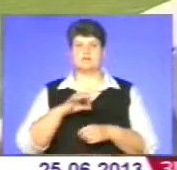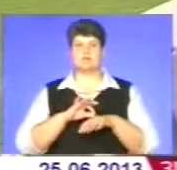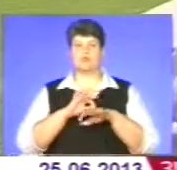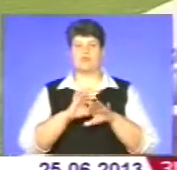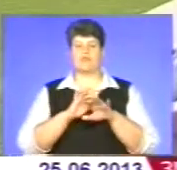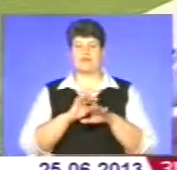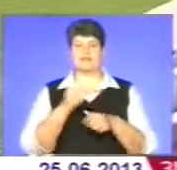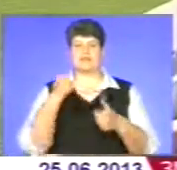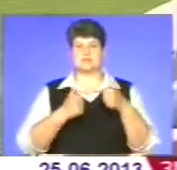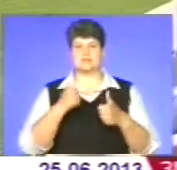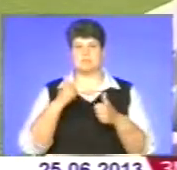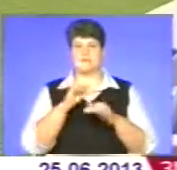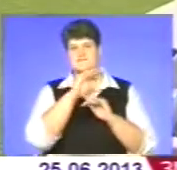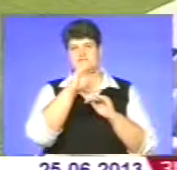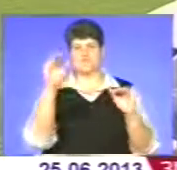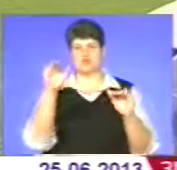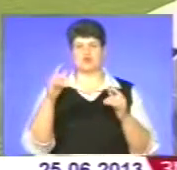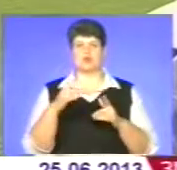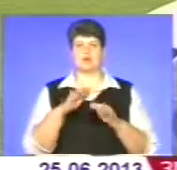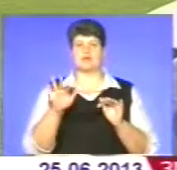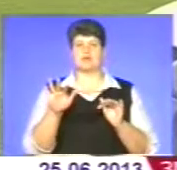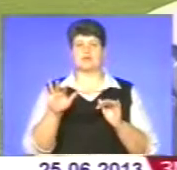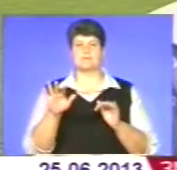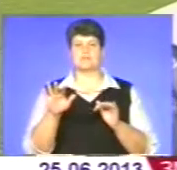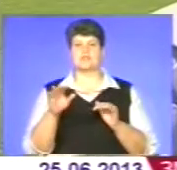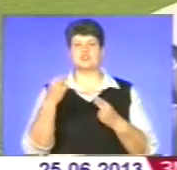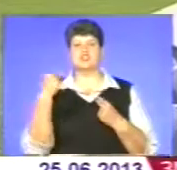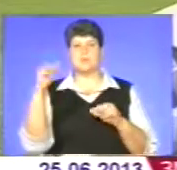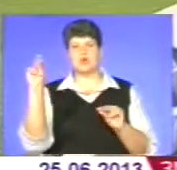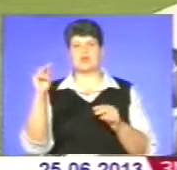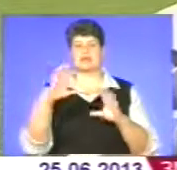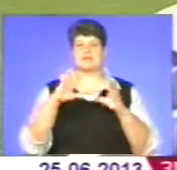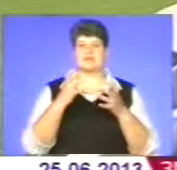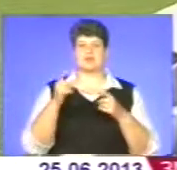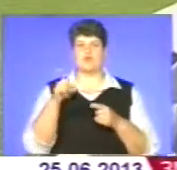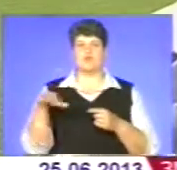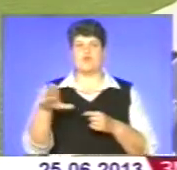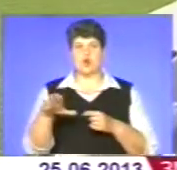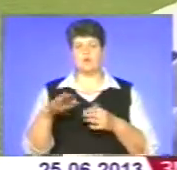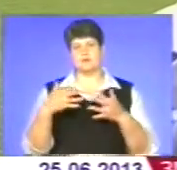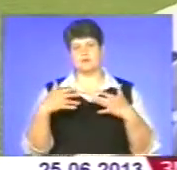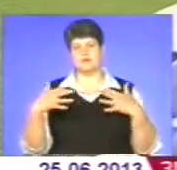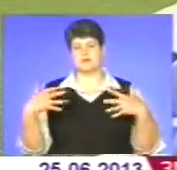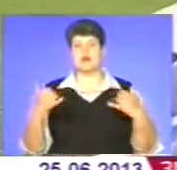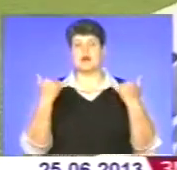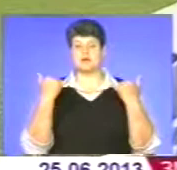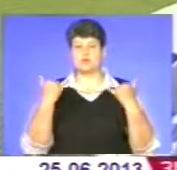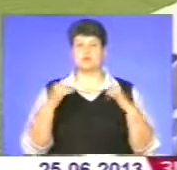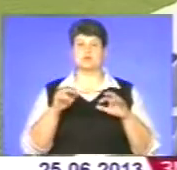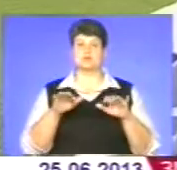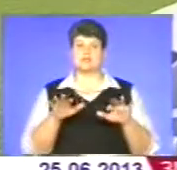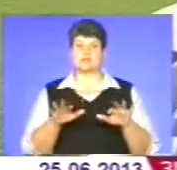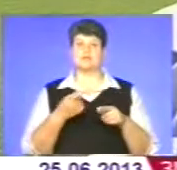змагань вищого рівня, класу, чемпіонатів світу, Європи і таке все інше. Але сьогоднішнє дійство, це